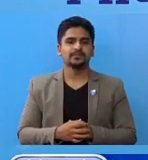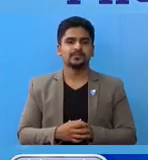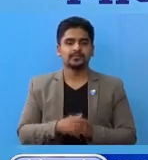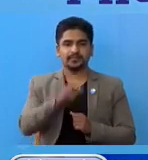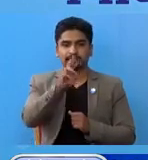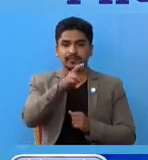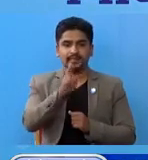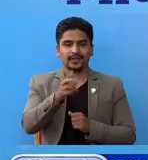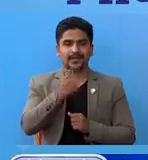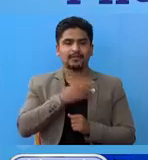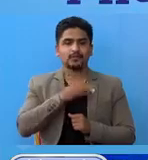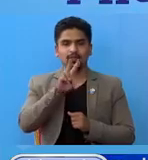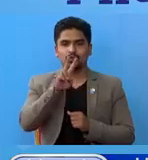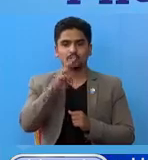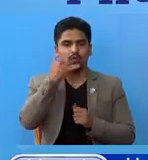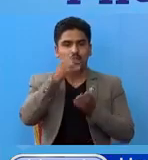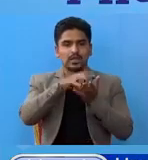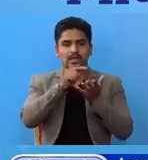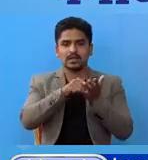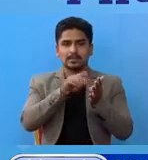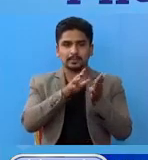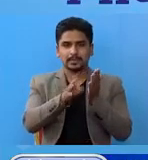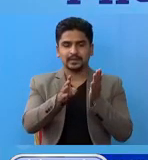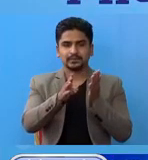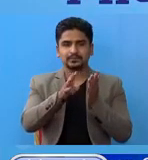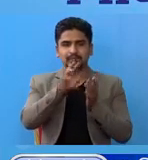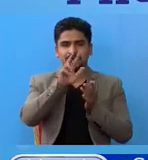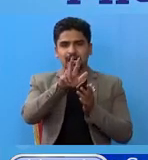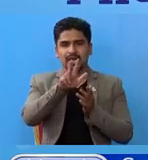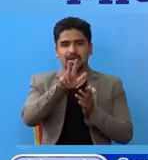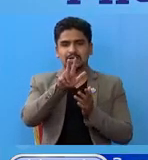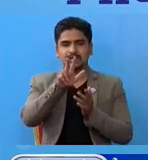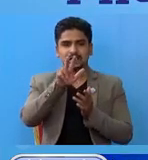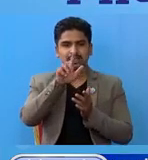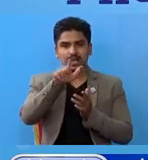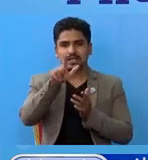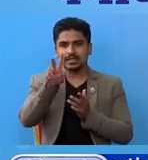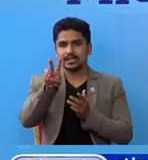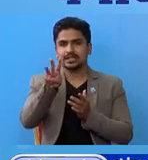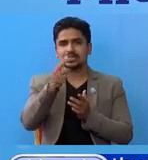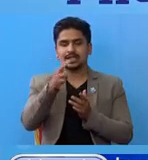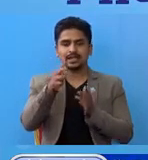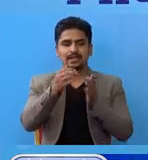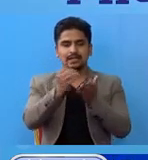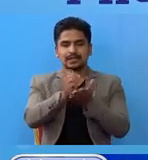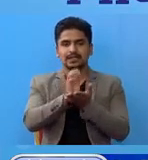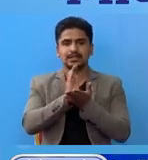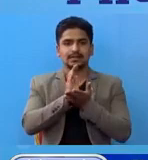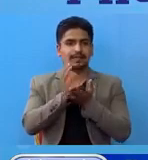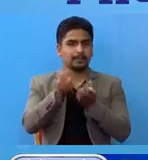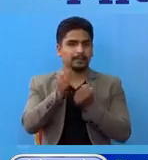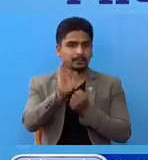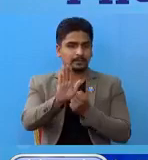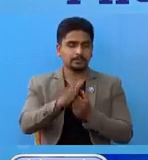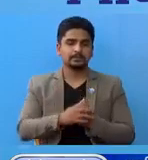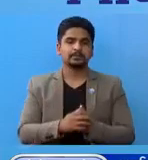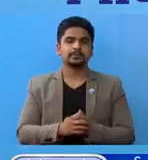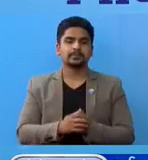रहा हम्रों 2 वाटा कॉल सेंटर वाटा आडशाय तिर्याप्तर भेक्तिले सेवा प्राप्तगर्ण वाईको चू।